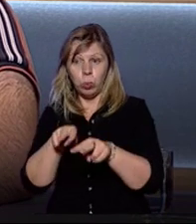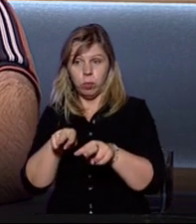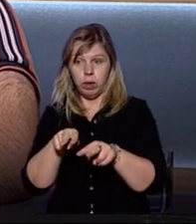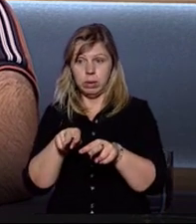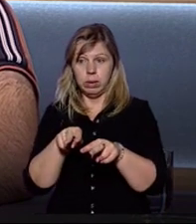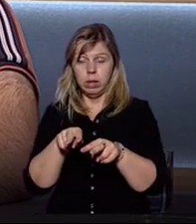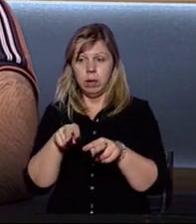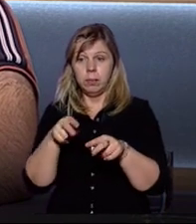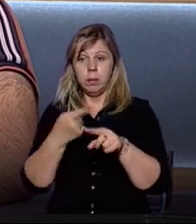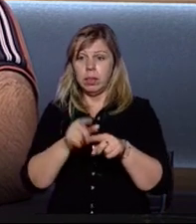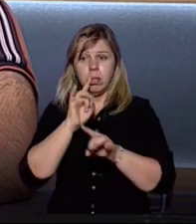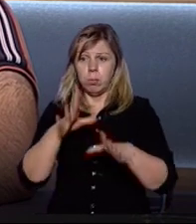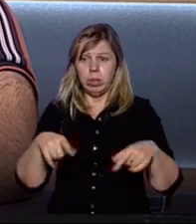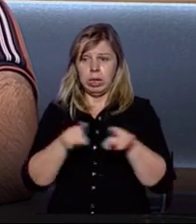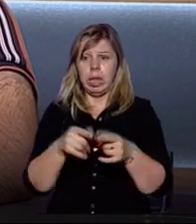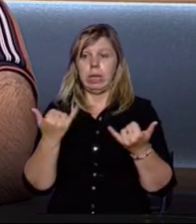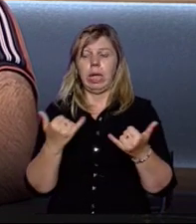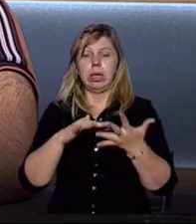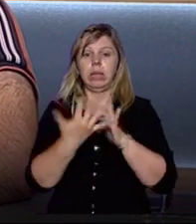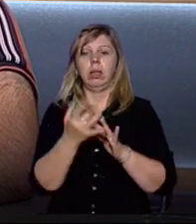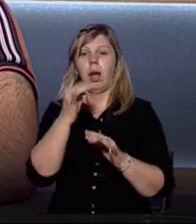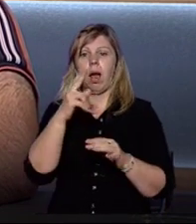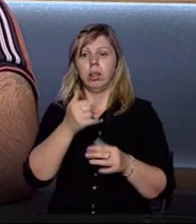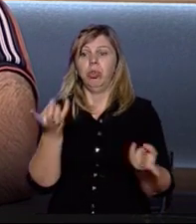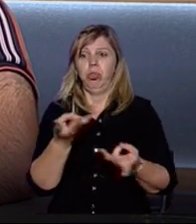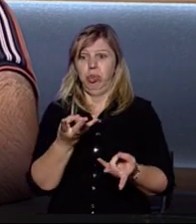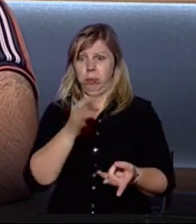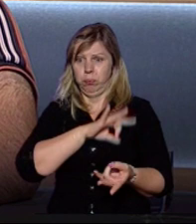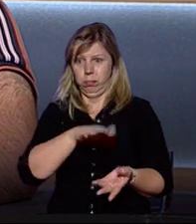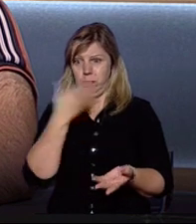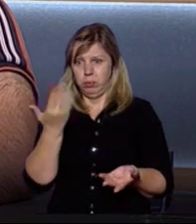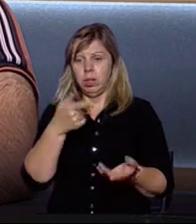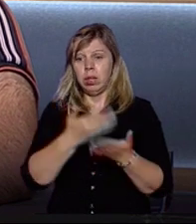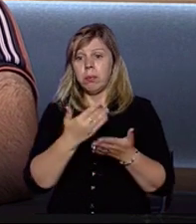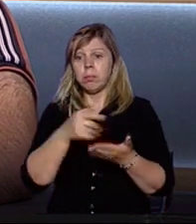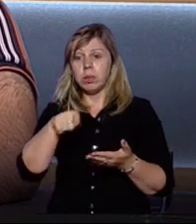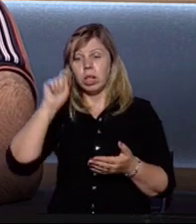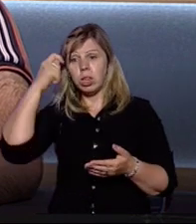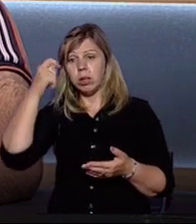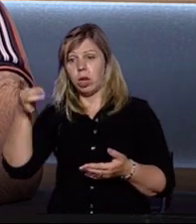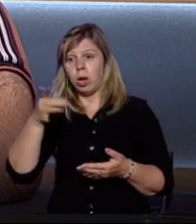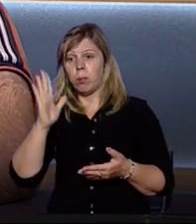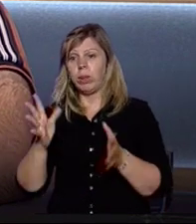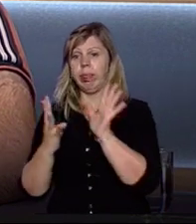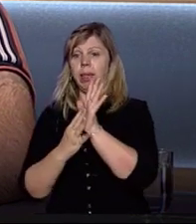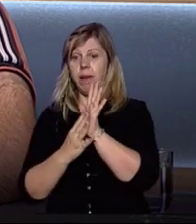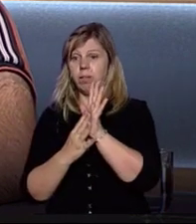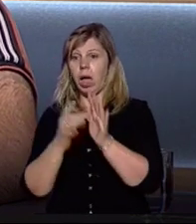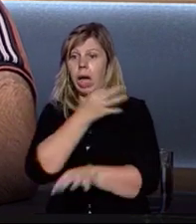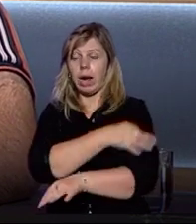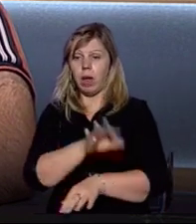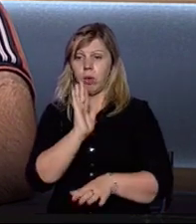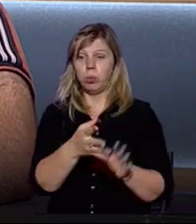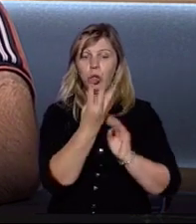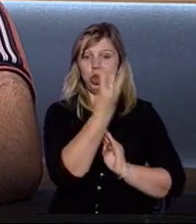в районах ж не буде стільки зараз сільських рад. Вони ж будуть, наприклад, там, можливо, в Тячівському районі буде 9, в Рахівському